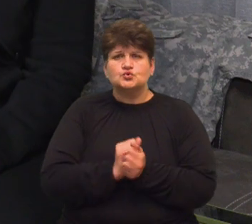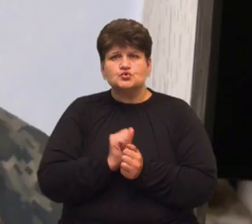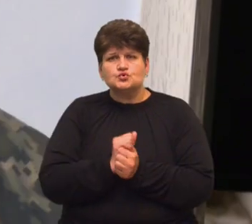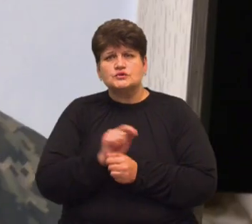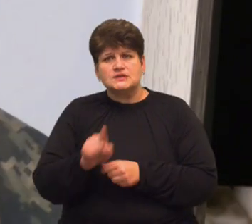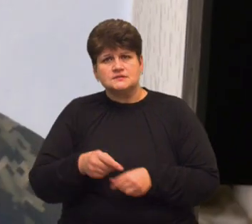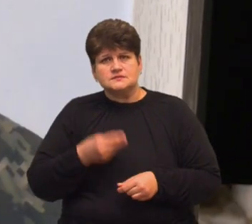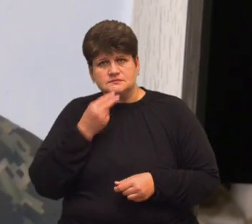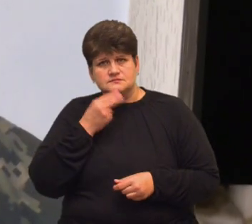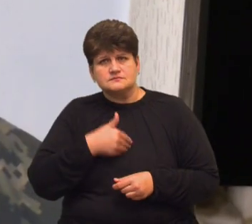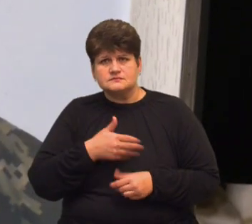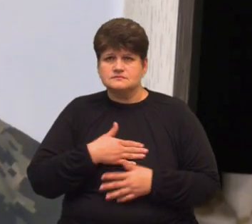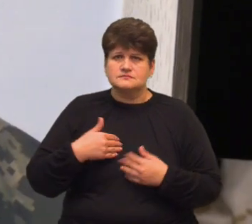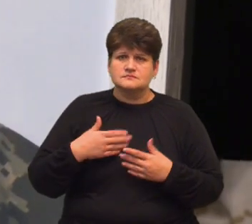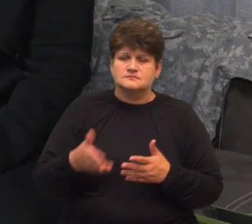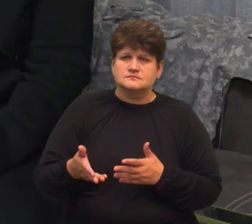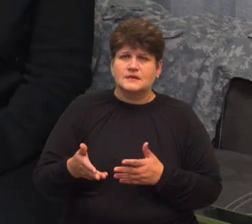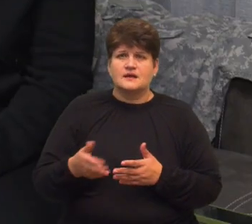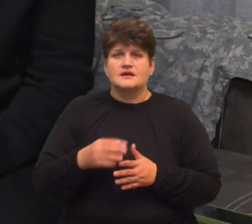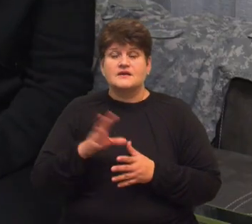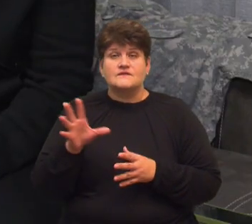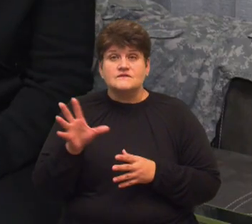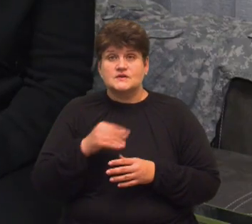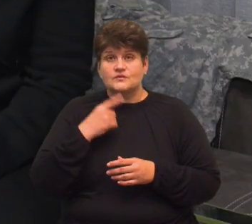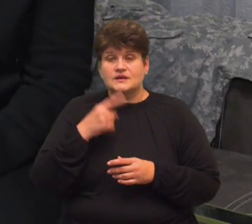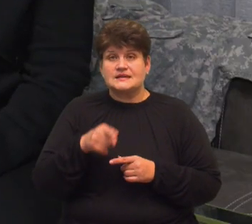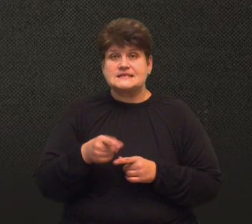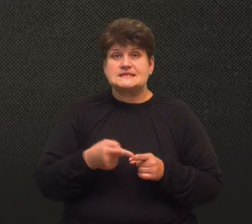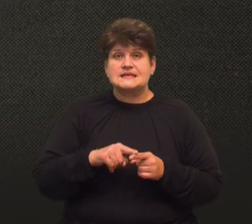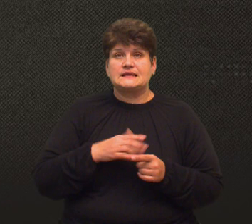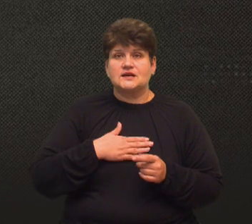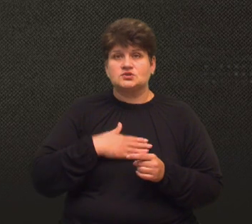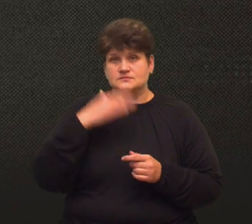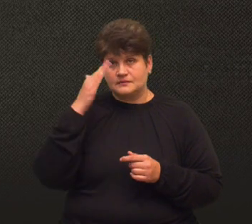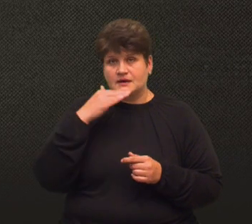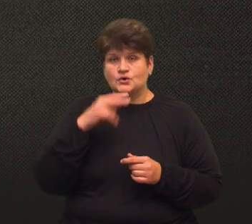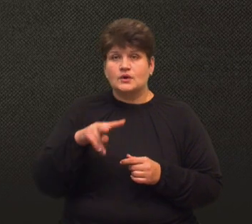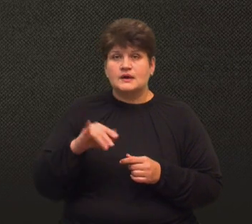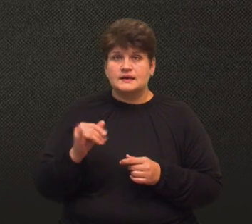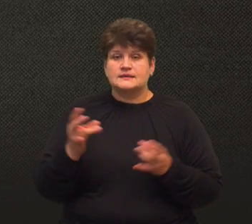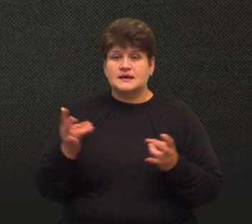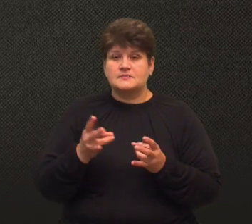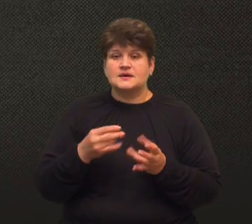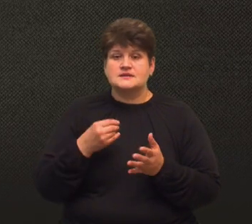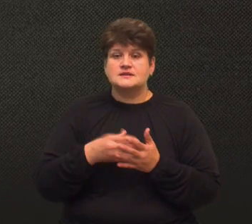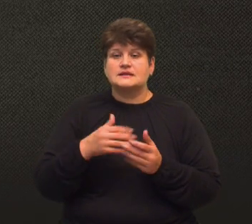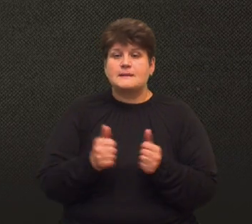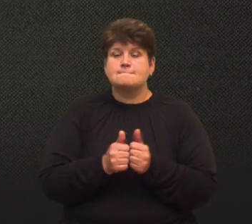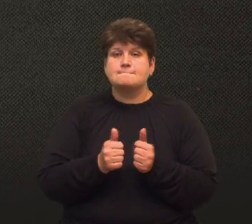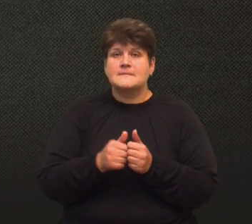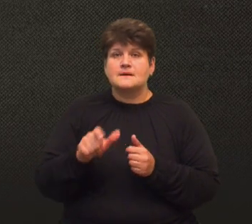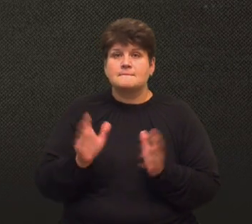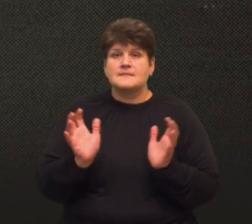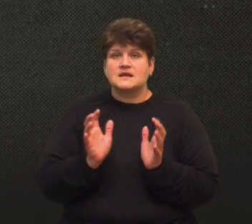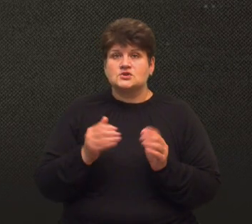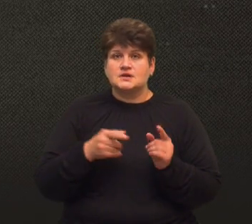ситий. Через то на нього всі так і казали, що це наш батько Лій. Перш за все, треба цінувати ближнього, беречих,